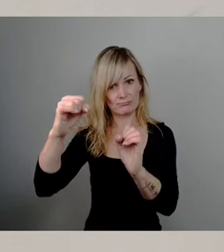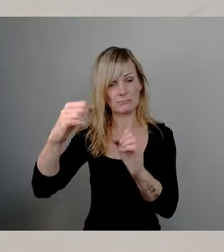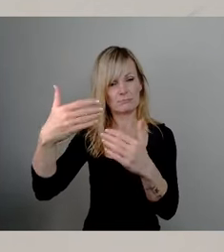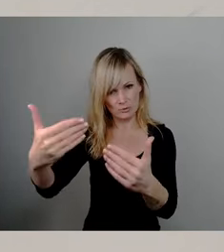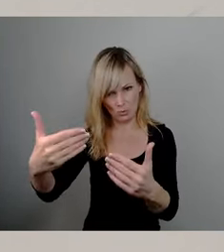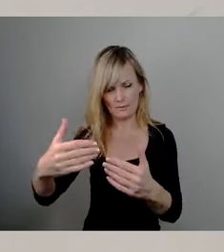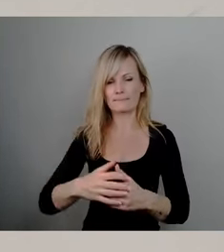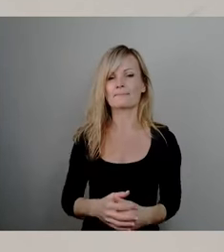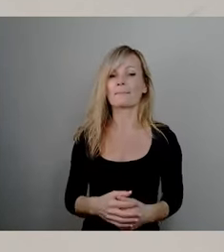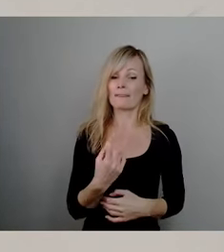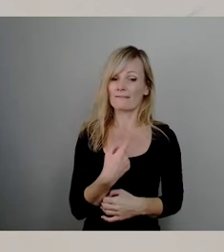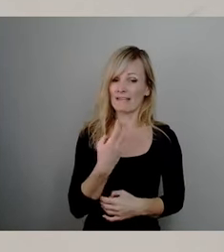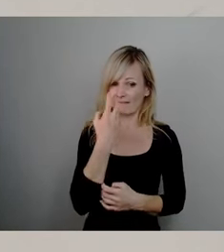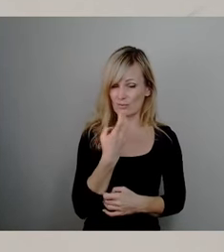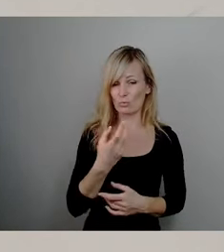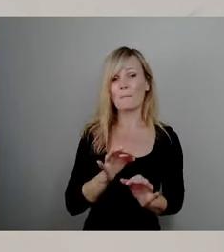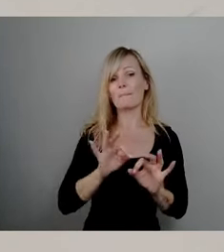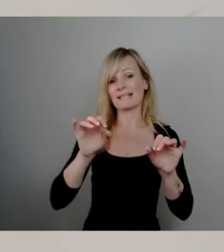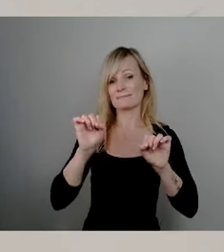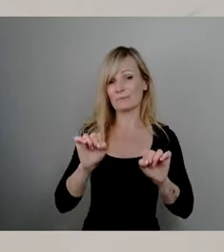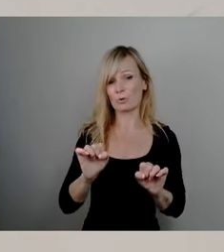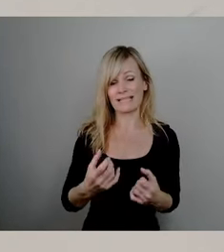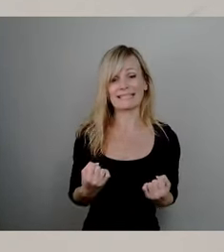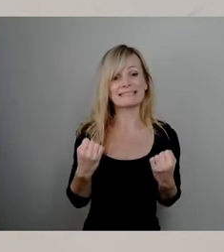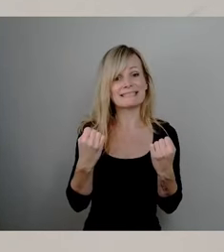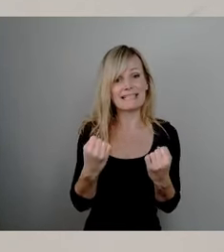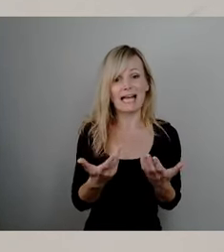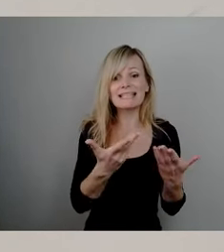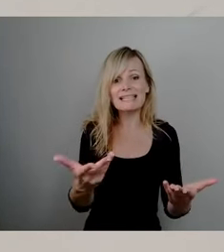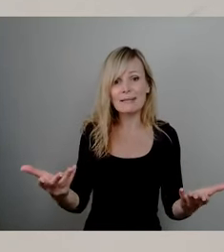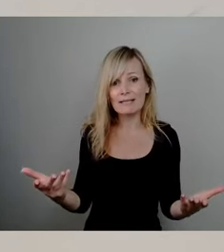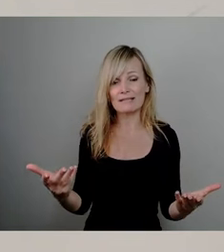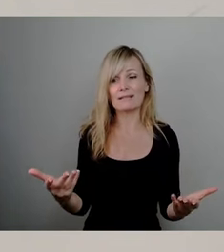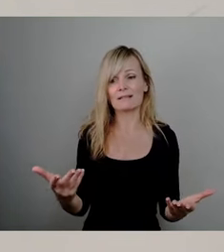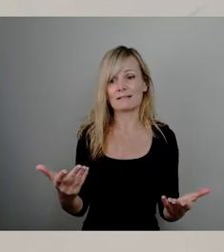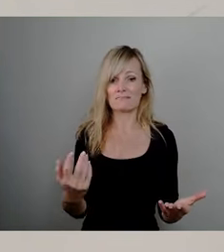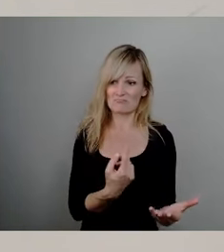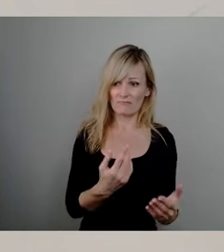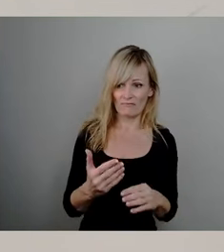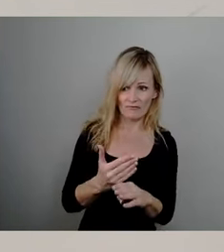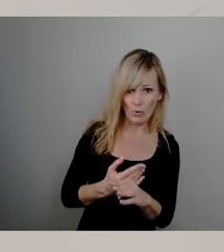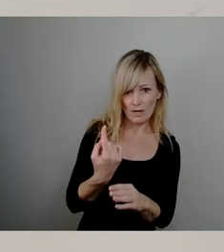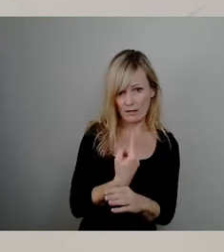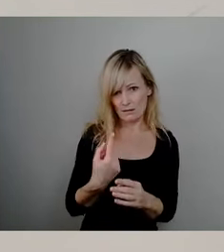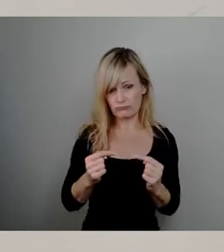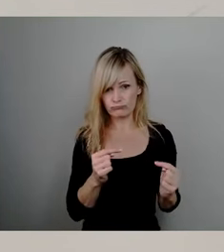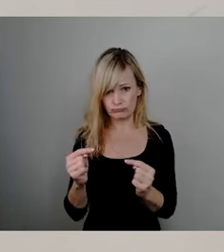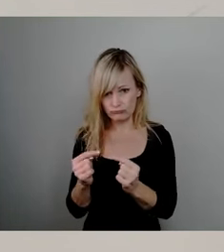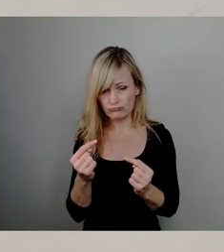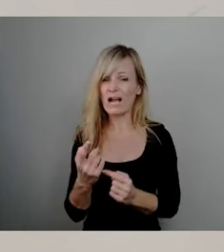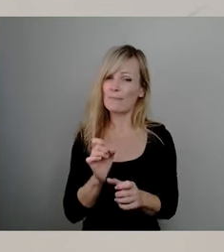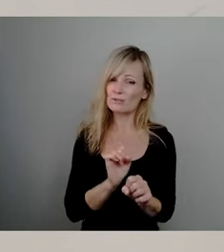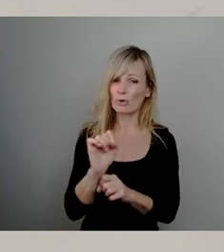Trägerlandschaft zu geben, nach Diskurs mit Ihnen, aber es bleibt formalrechtlich eine vorläufige Bescheidung,